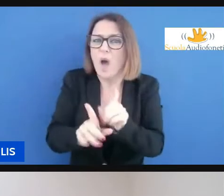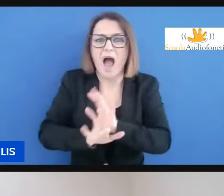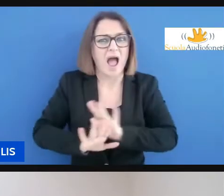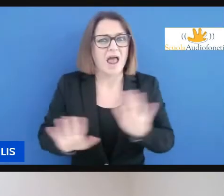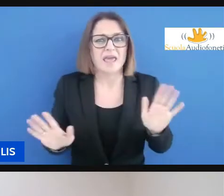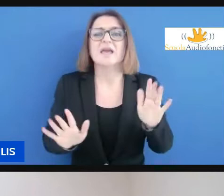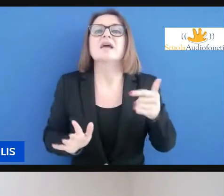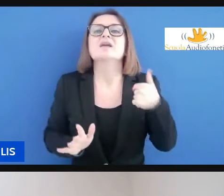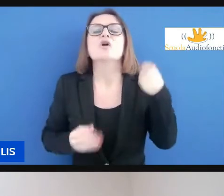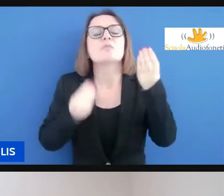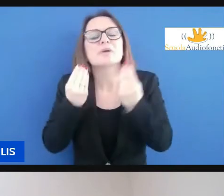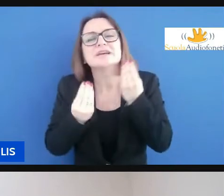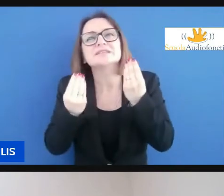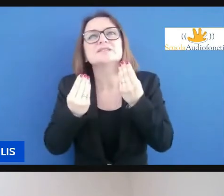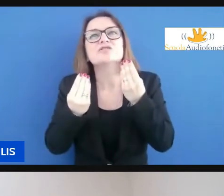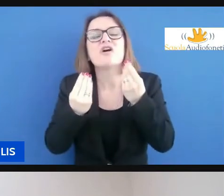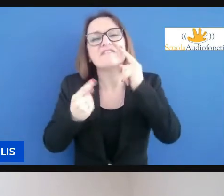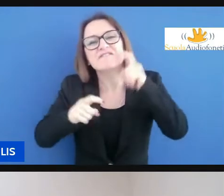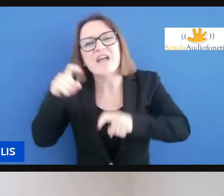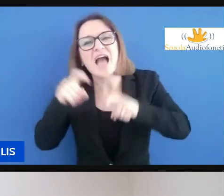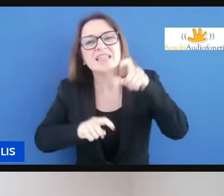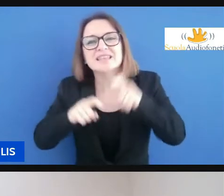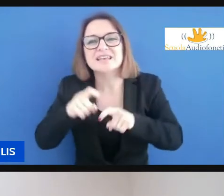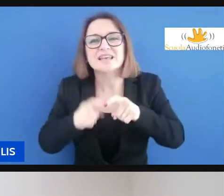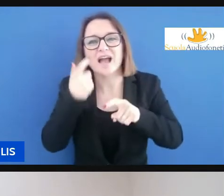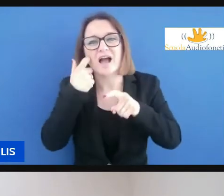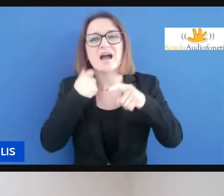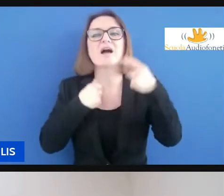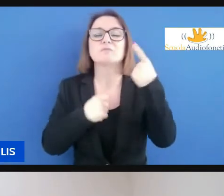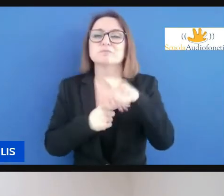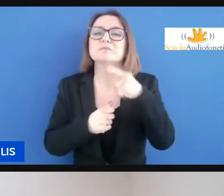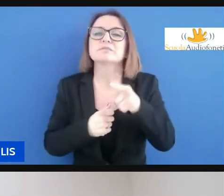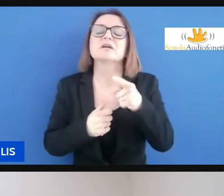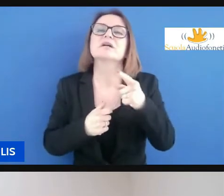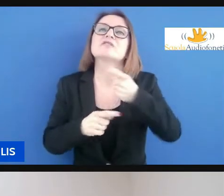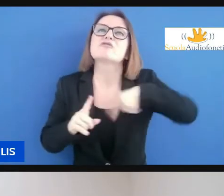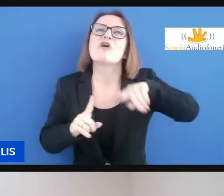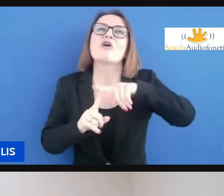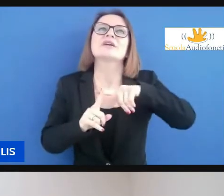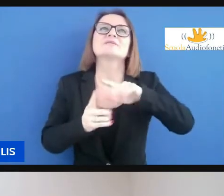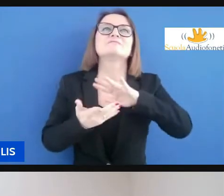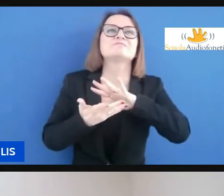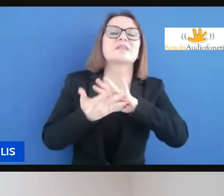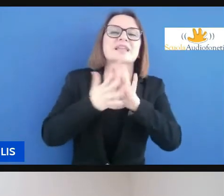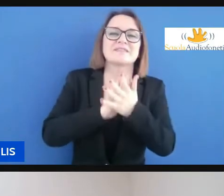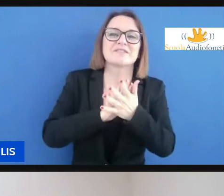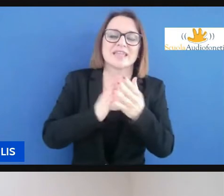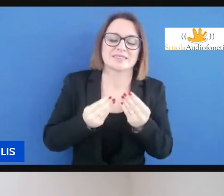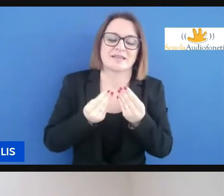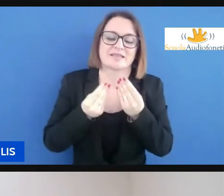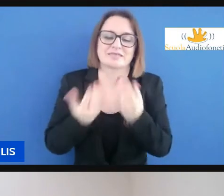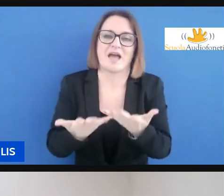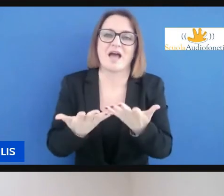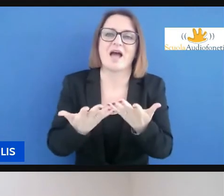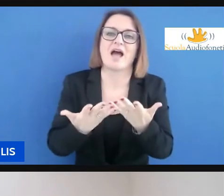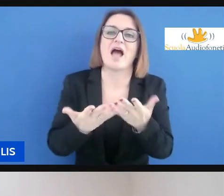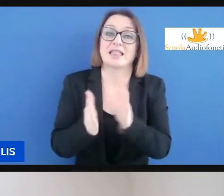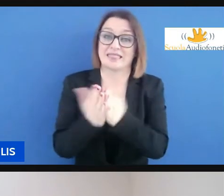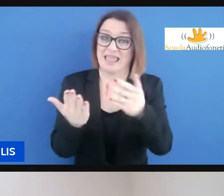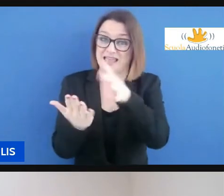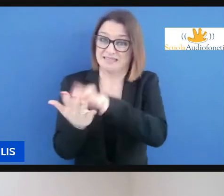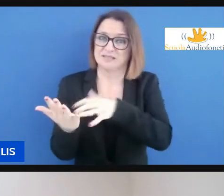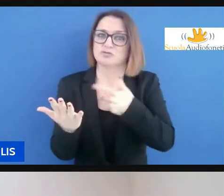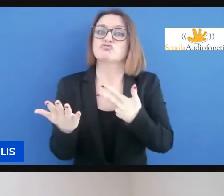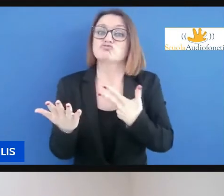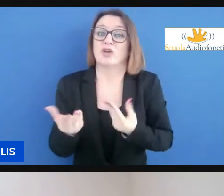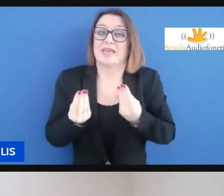purtroppo la fatica è proprio quella di riuscire a rendere accessibili i testi che si hanno a disposizione bisogna